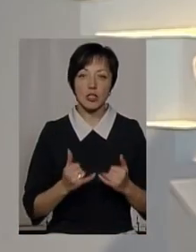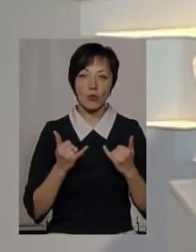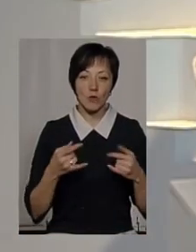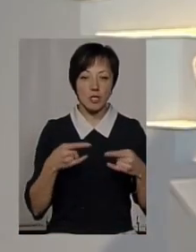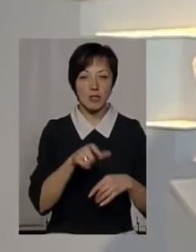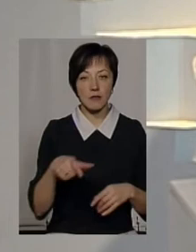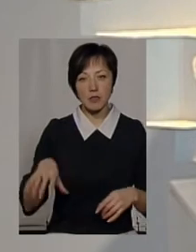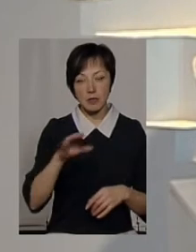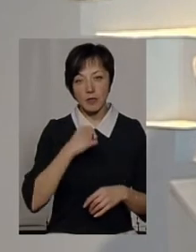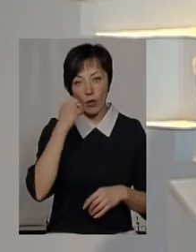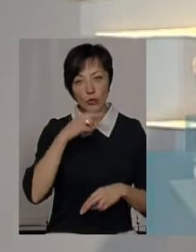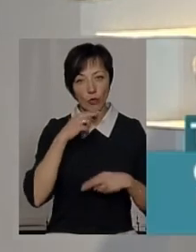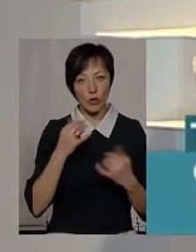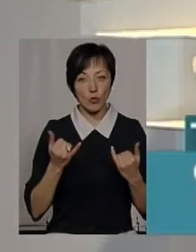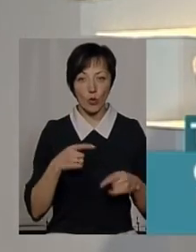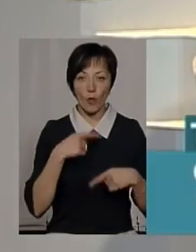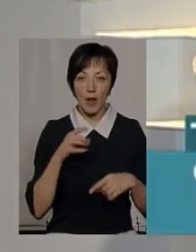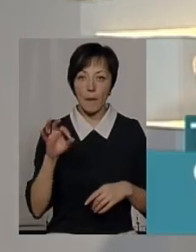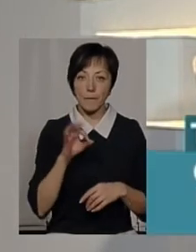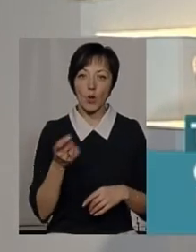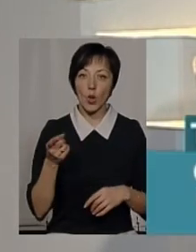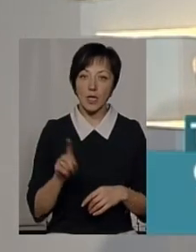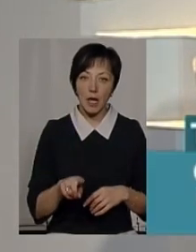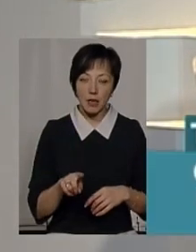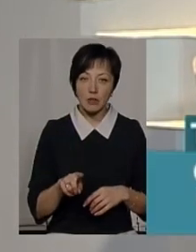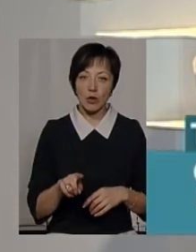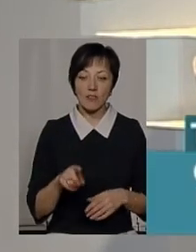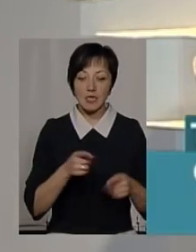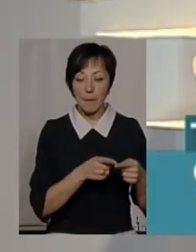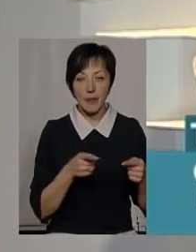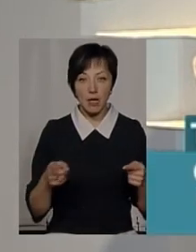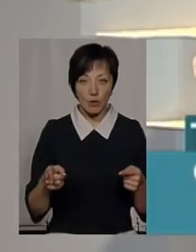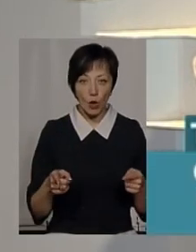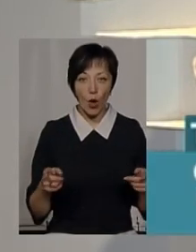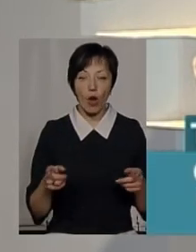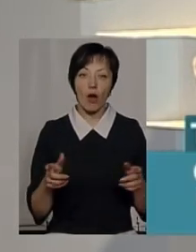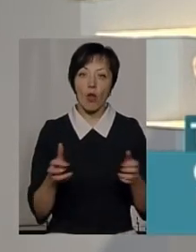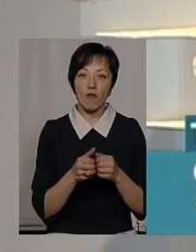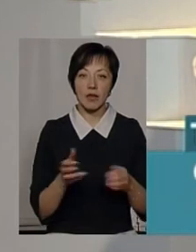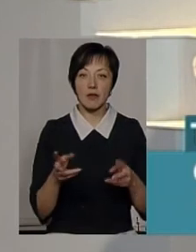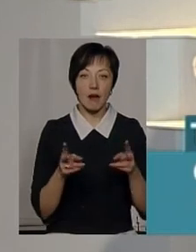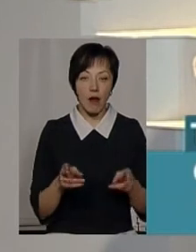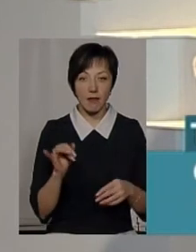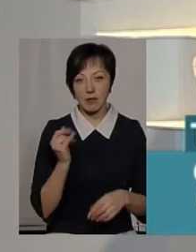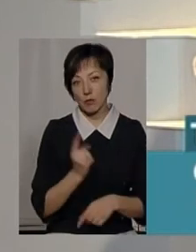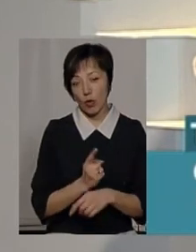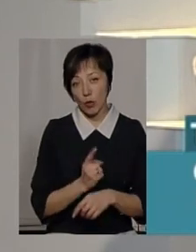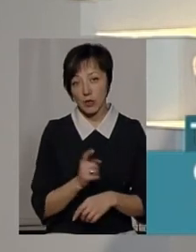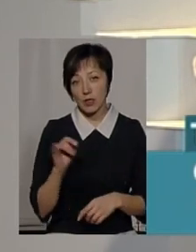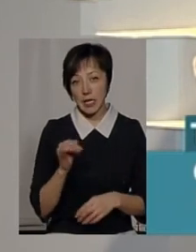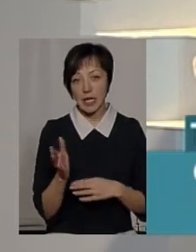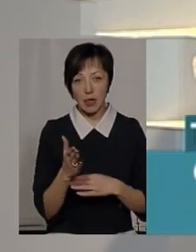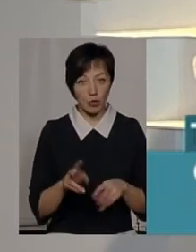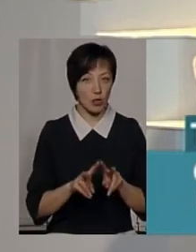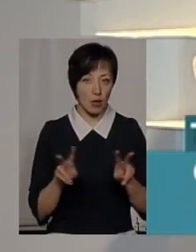Шановні глядачі, всім дякую за увагу. Сьогодні ми говорили про те, що у цей період ловити у водоймах раків заборонено.